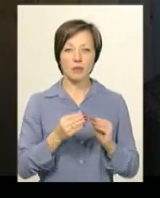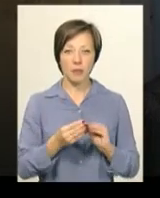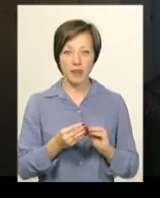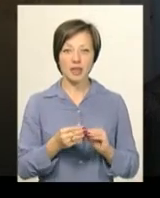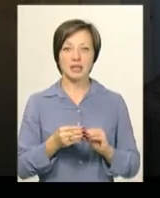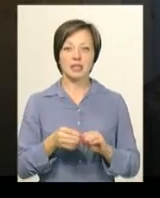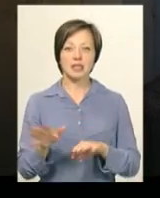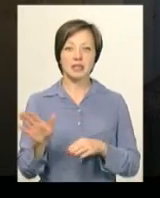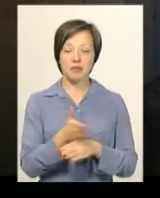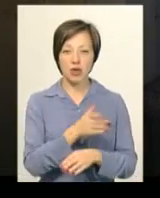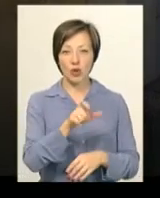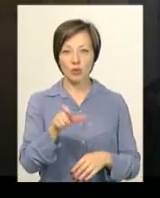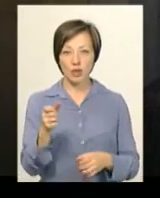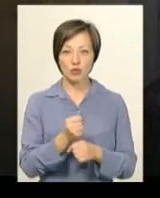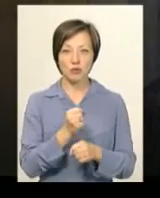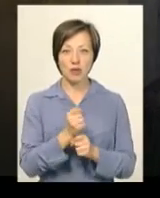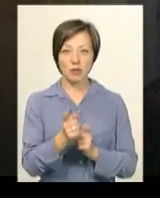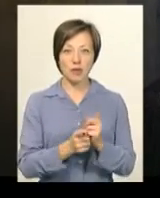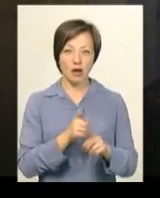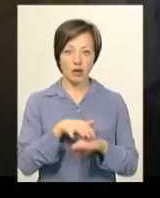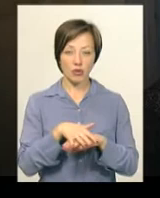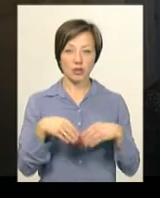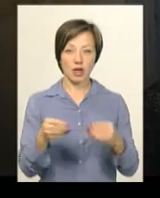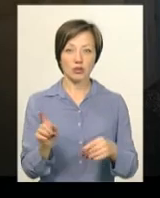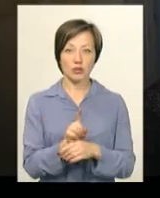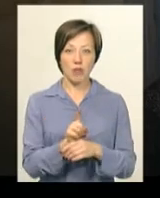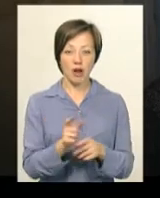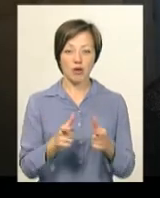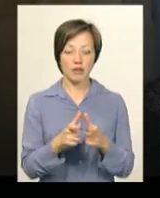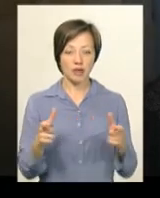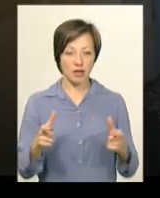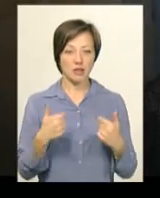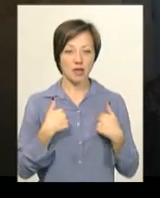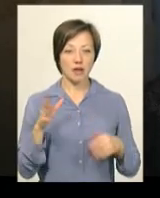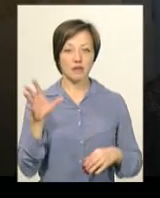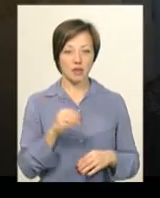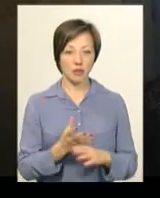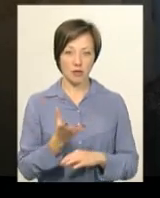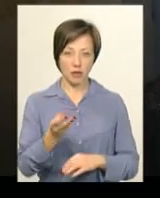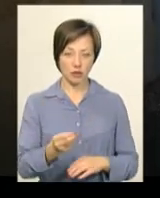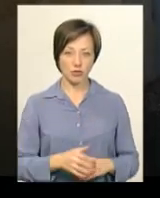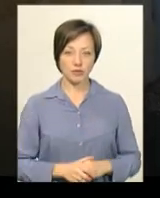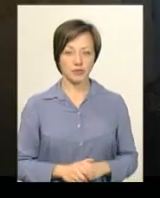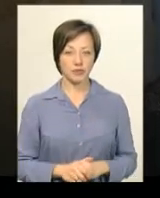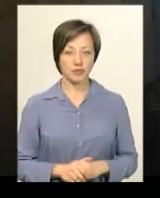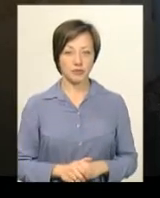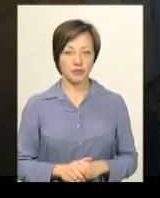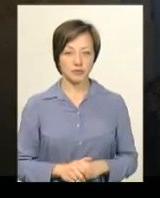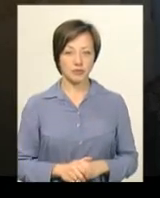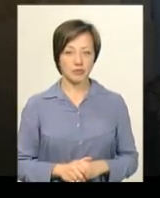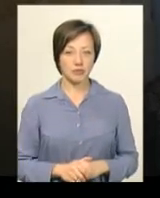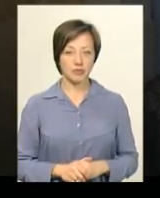заберіть зайвих людей, зробіть перерахунок, дайте нормальну квитанцію, я все проплачу. Дайте нормальну